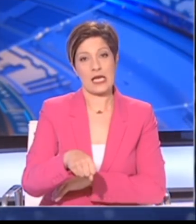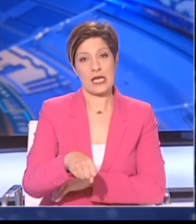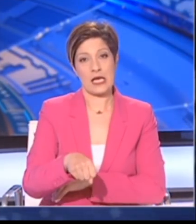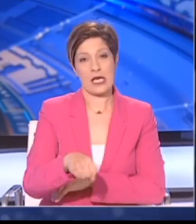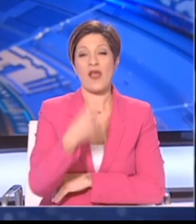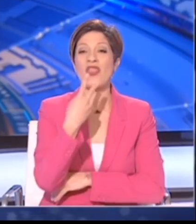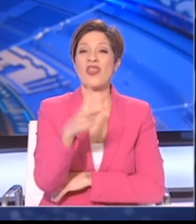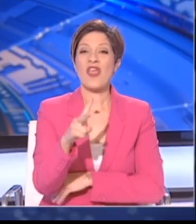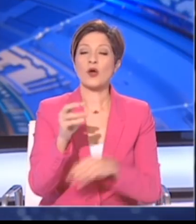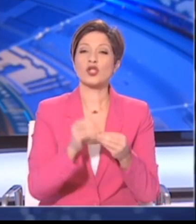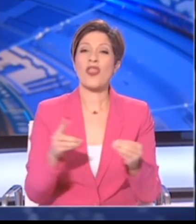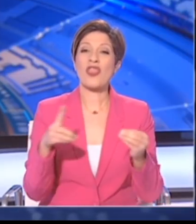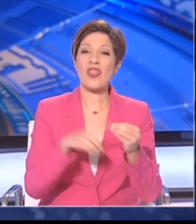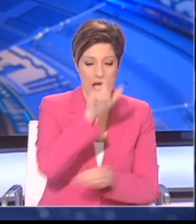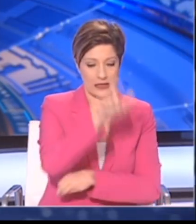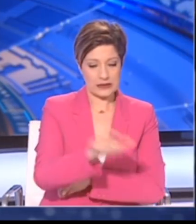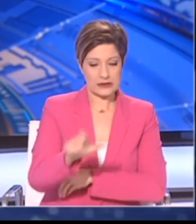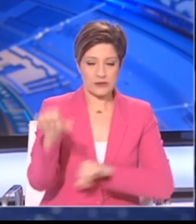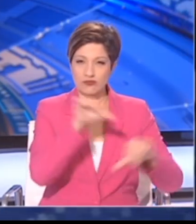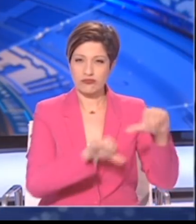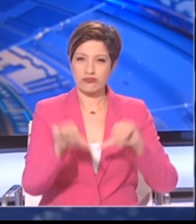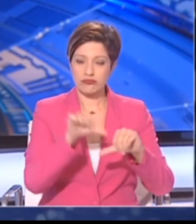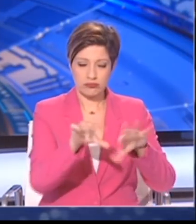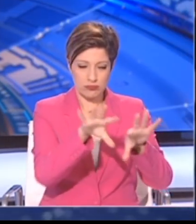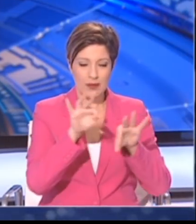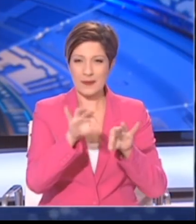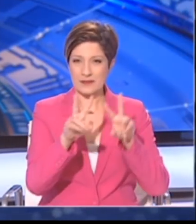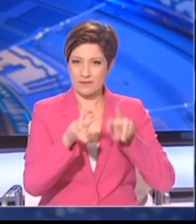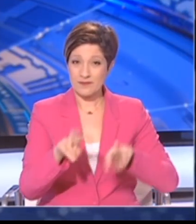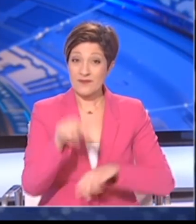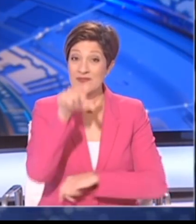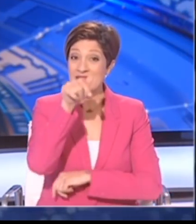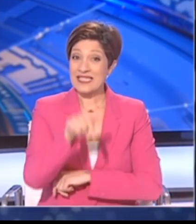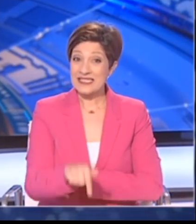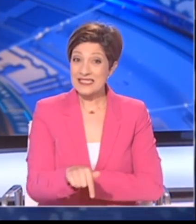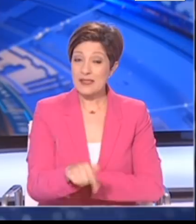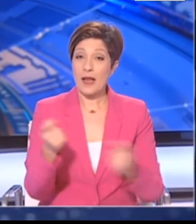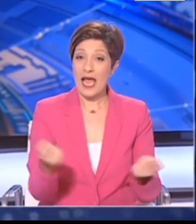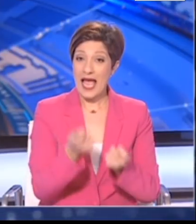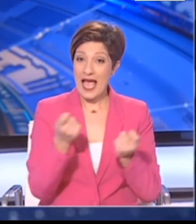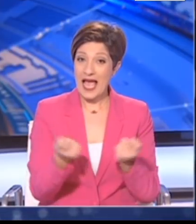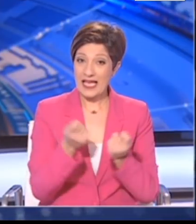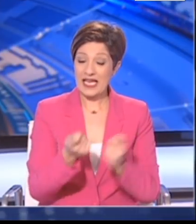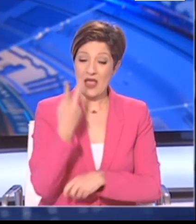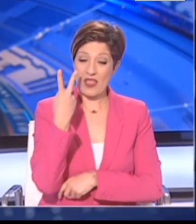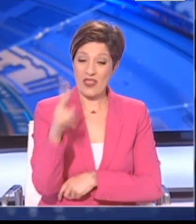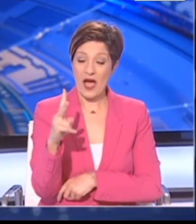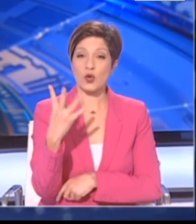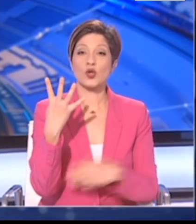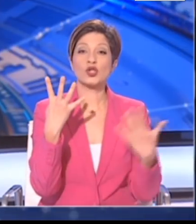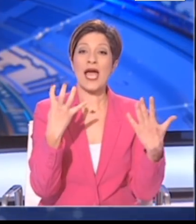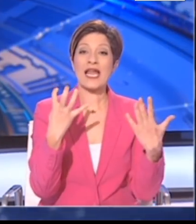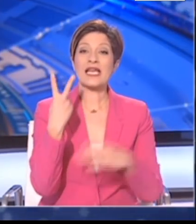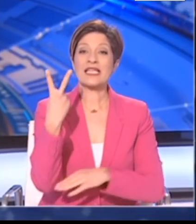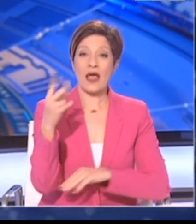216 εργαστηριακών διαγνώσεων. Σήμερα διεκπαιρεώθηκαν 292